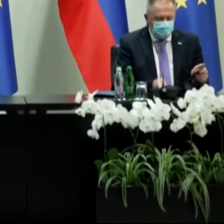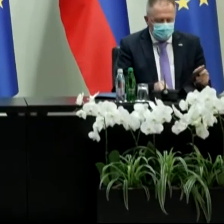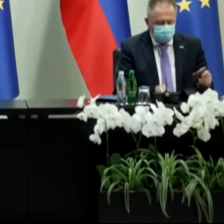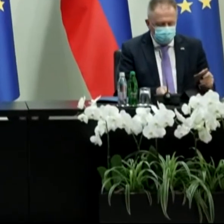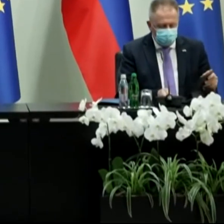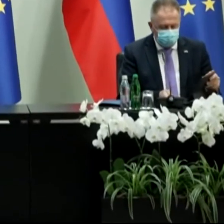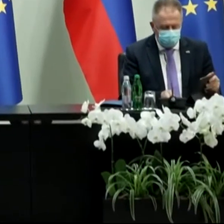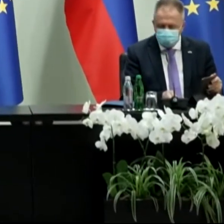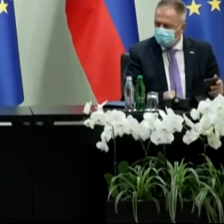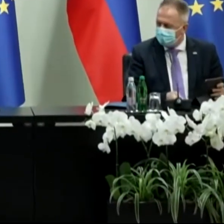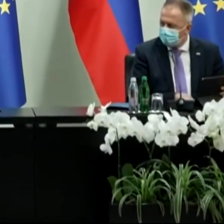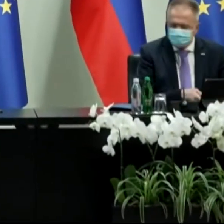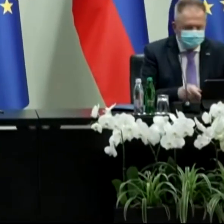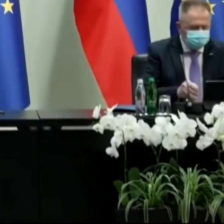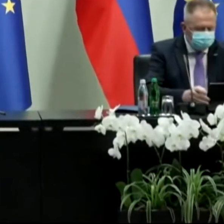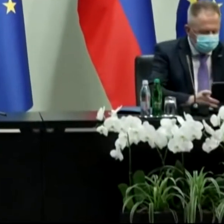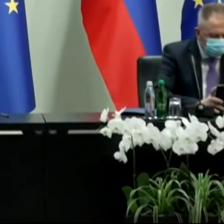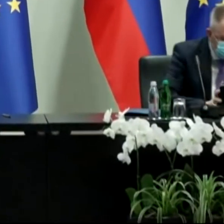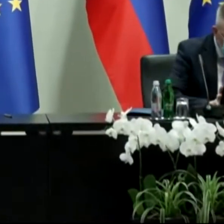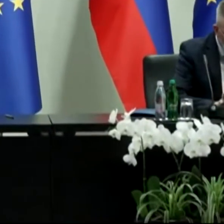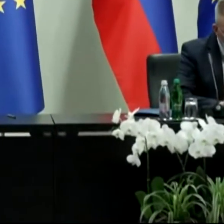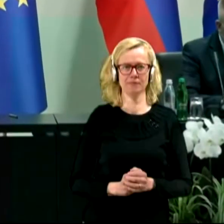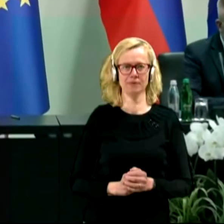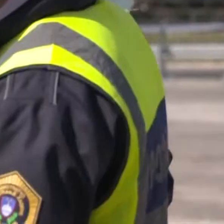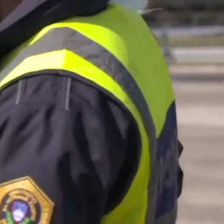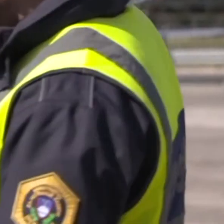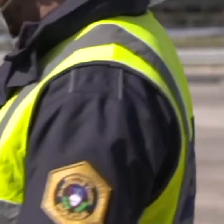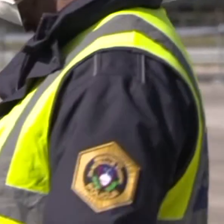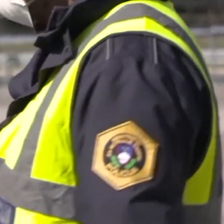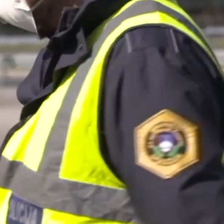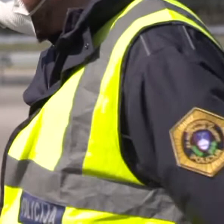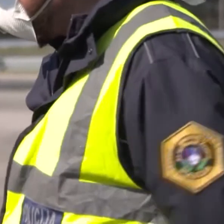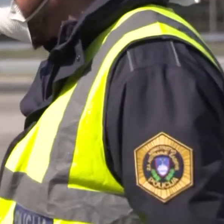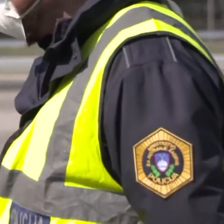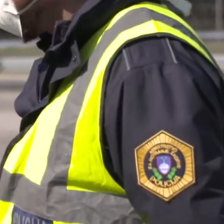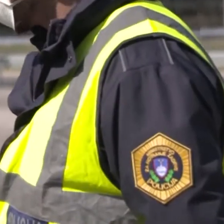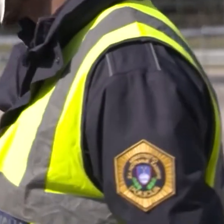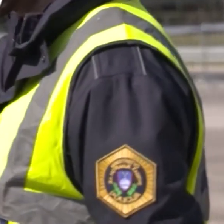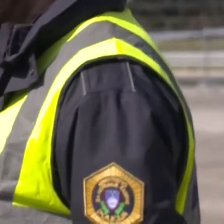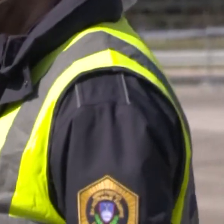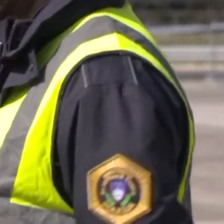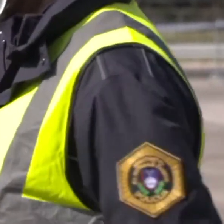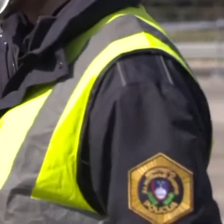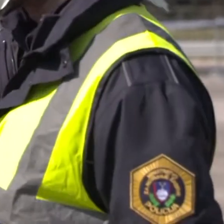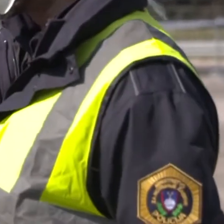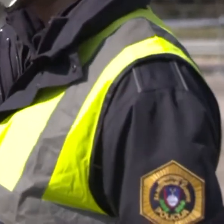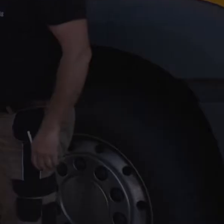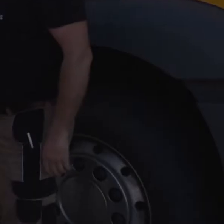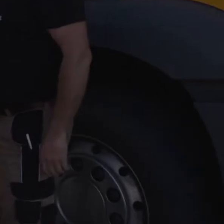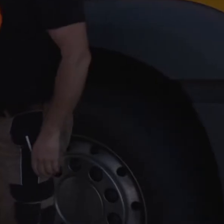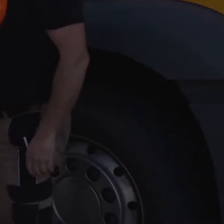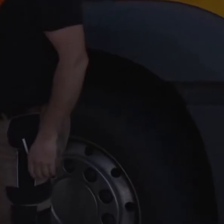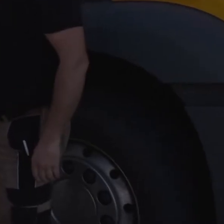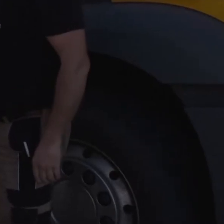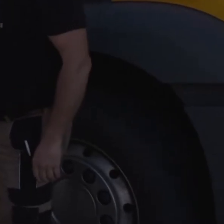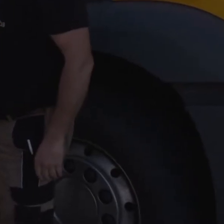Slovenije ter o prednostnih nalogah dela za prihodnje obdobje. Spopad z epidemijo je po besedah Janše vladi pobral 80